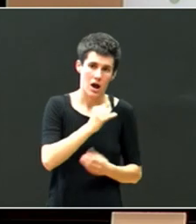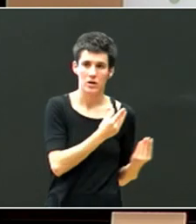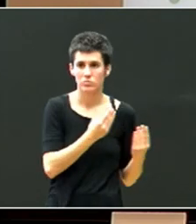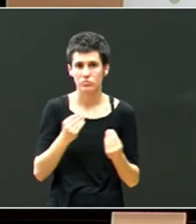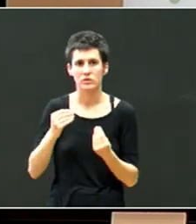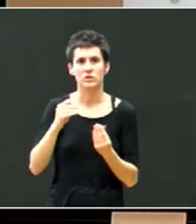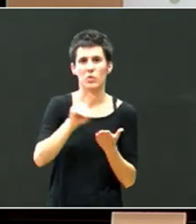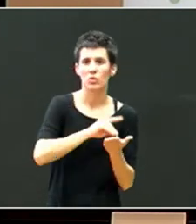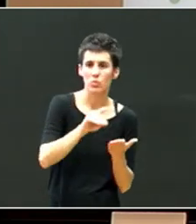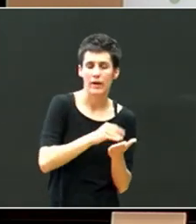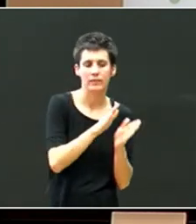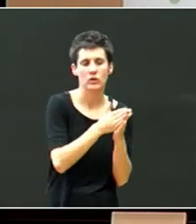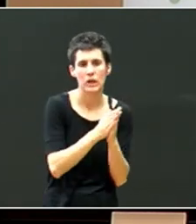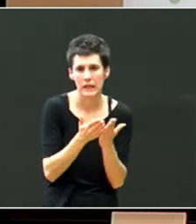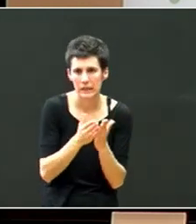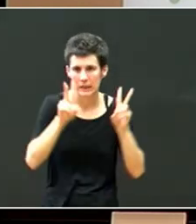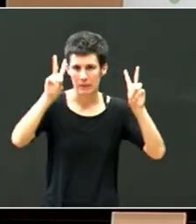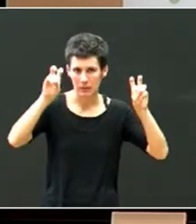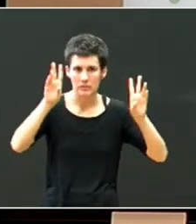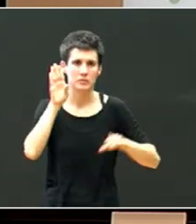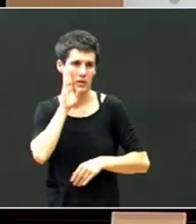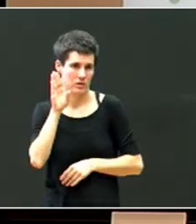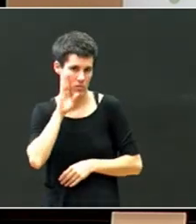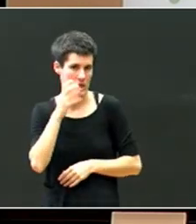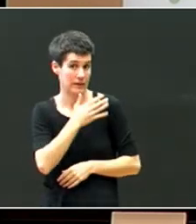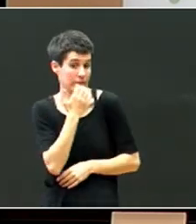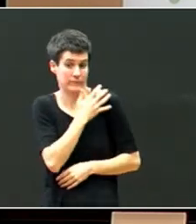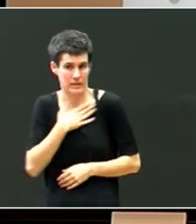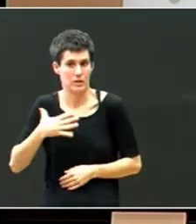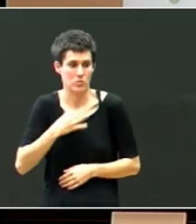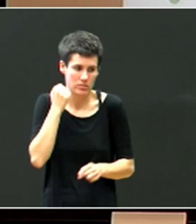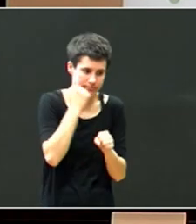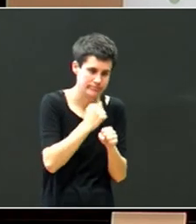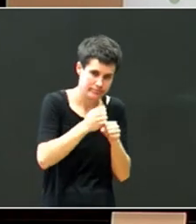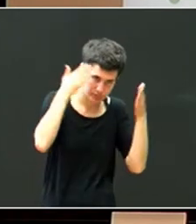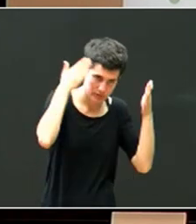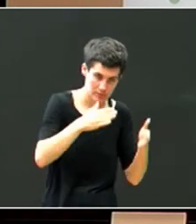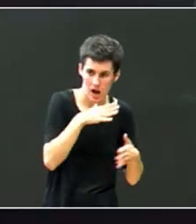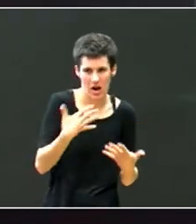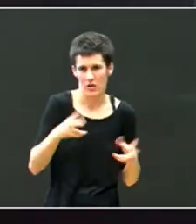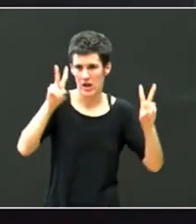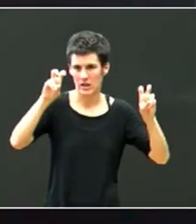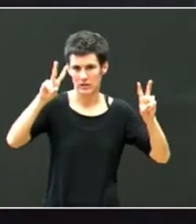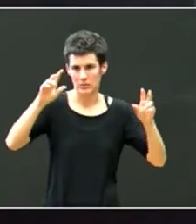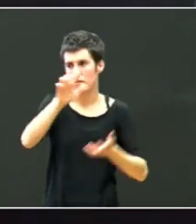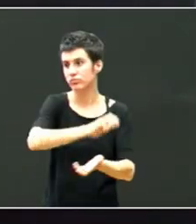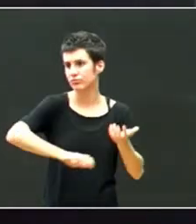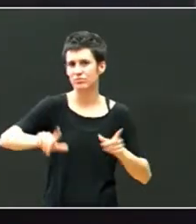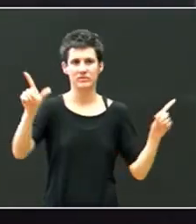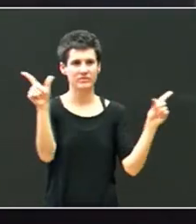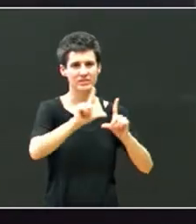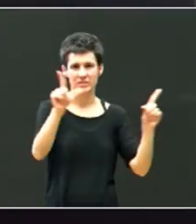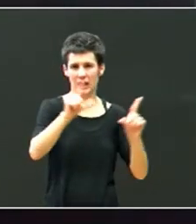publika zinoak, eta nahi izan eskero horretan lan handia. Gaurregun, pilpilean dago, telebiztan tadana,